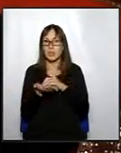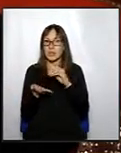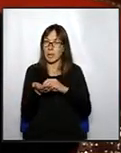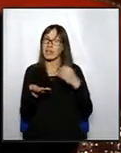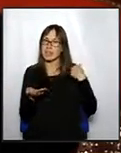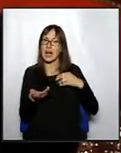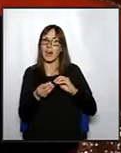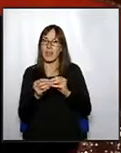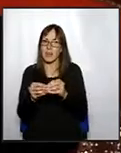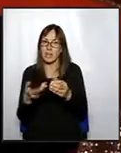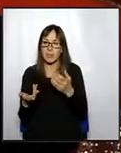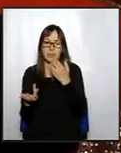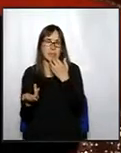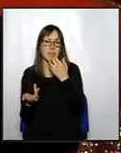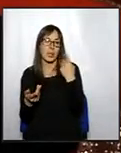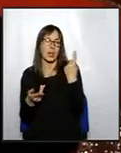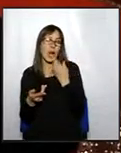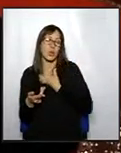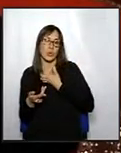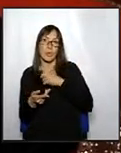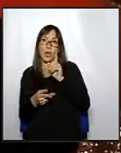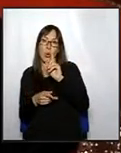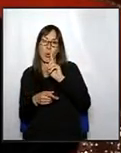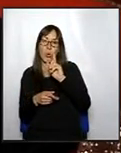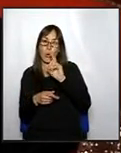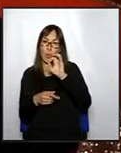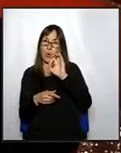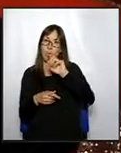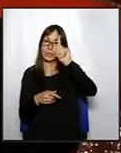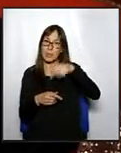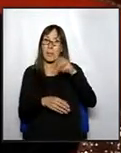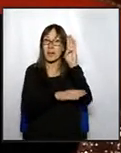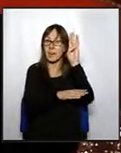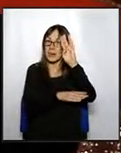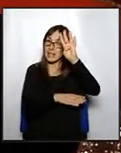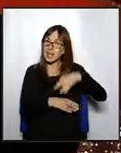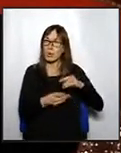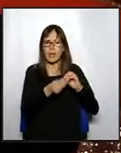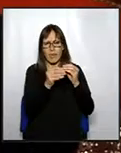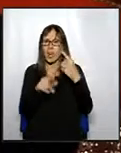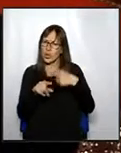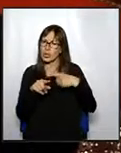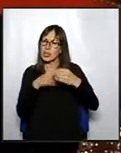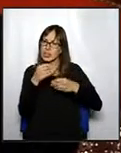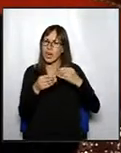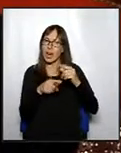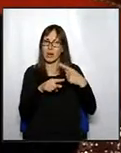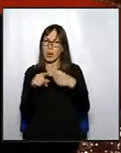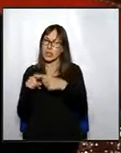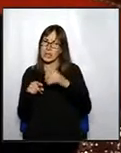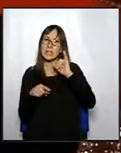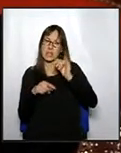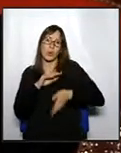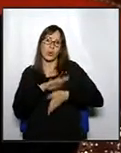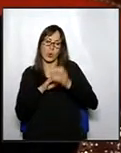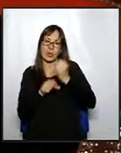'estan fent no tan sols des dels ajuntaments sinó des de través del Parlament de Catalunya és evident que encara s'hi ha de continuar